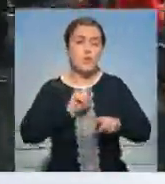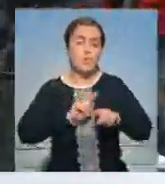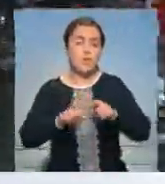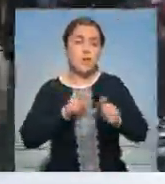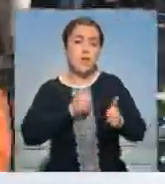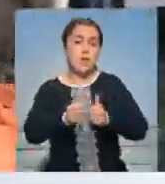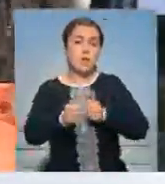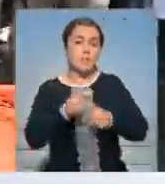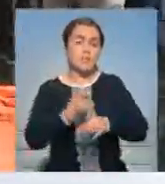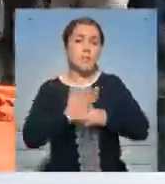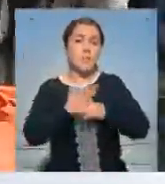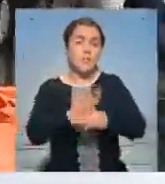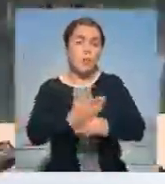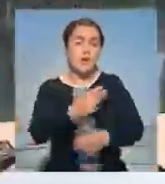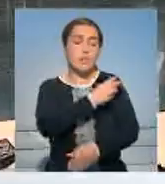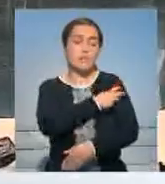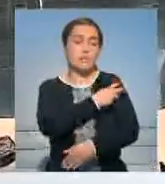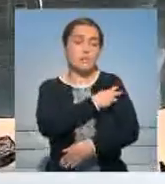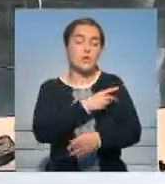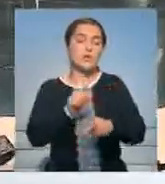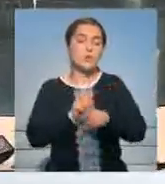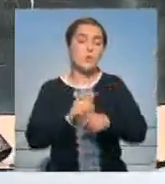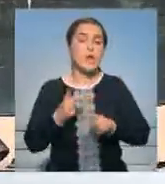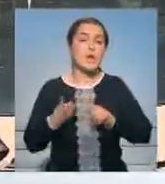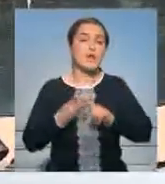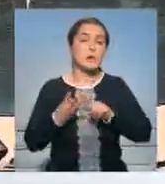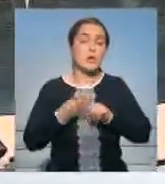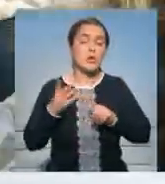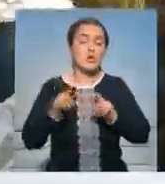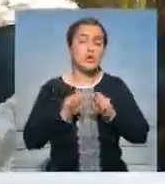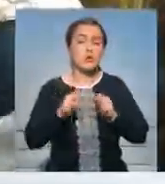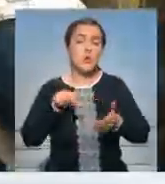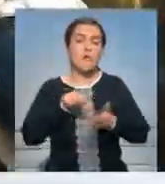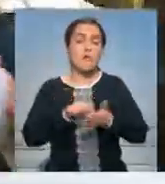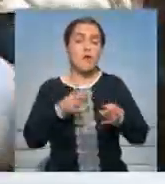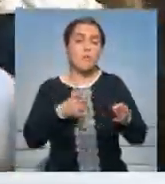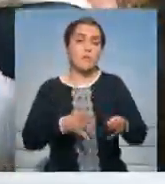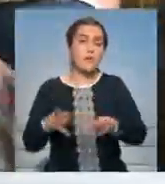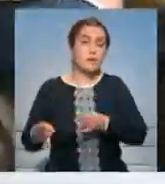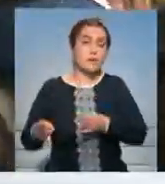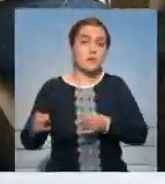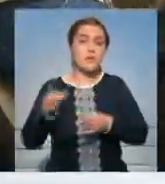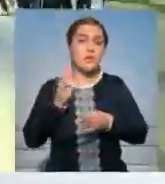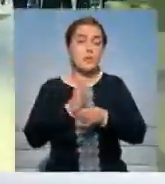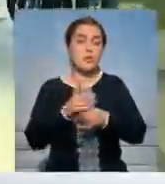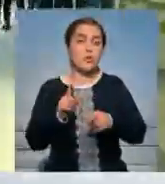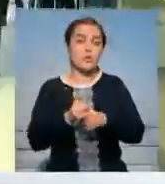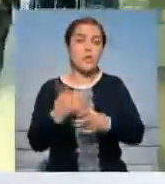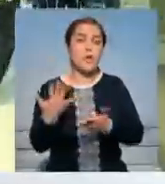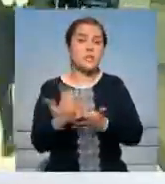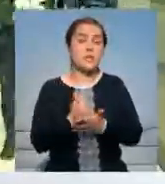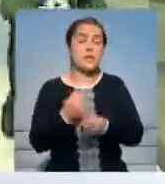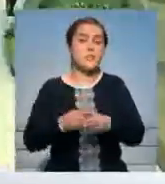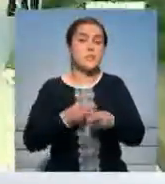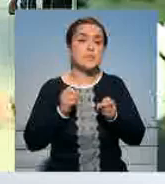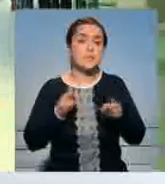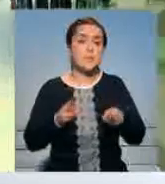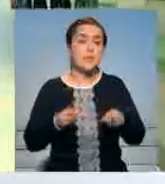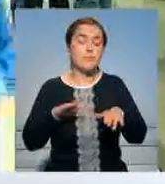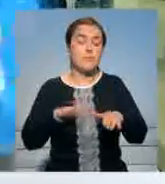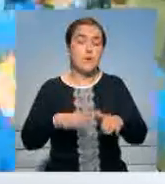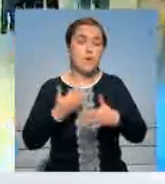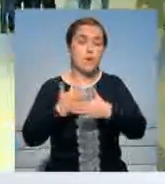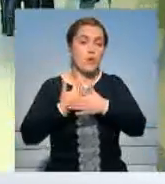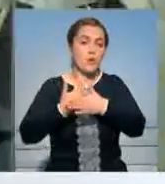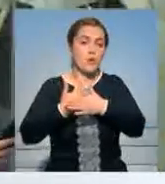правильно оказать первую медицинскую помощь. А в третьем туре школьники выступили в роли пострадавших. Им предстояло найти безопасные участки и выходы в зоне наибольшего